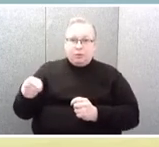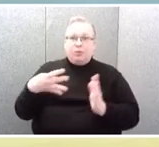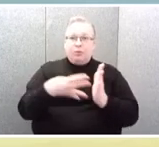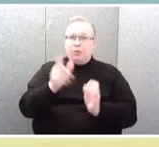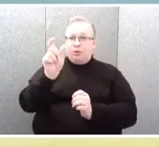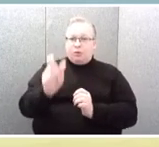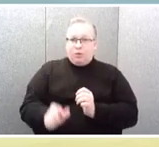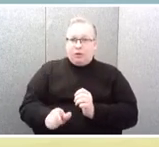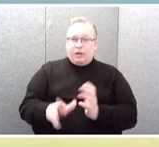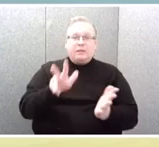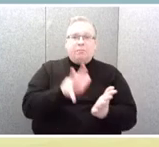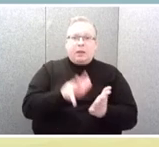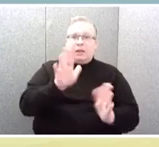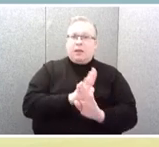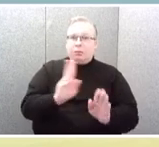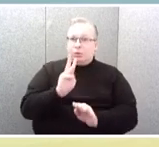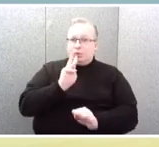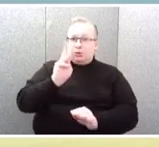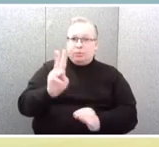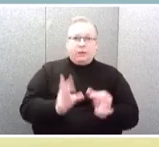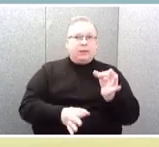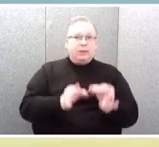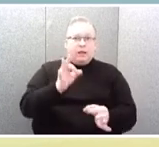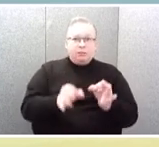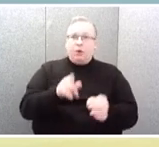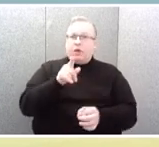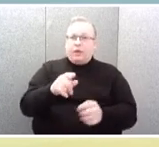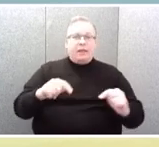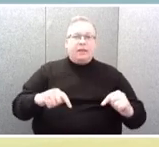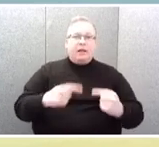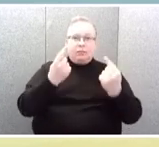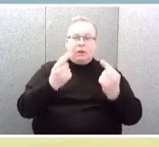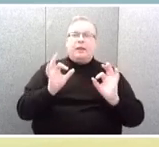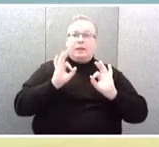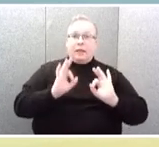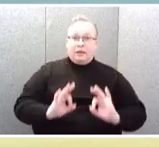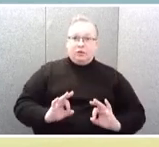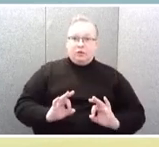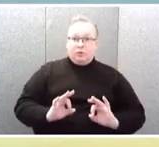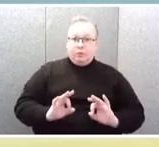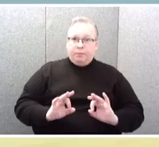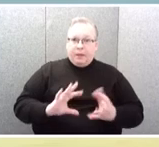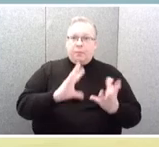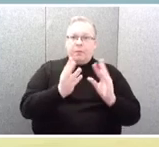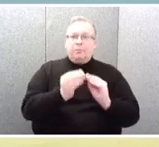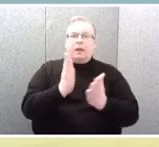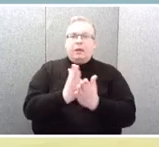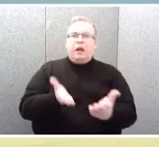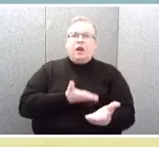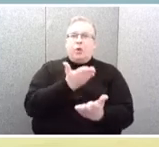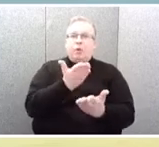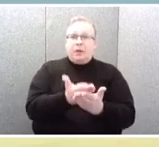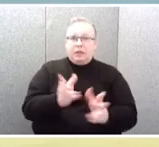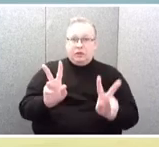nebūtų skundžiami teismui, nes jie nesukelia teisinių pasiekmių ir yra rekomendacinio pabudžio. Tai aš tiesiog labai